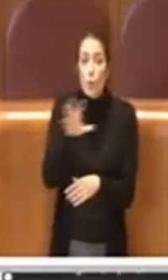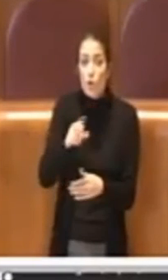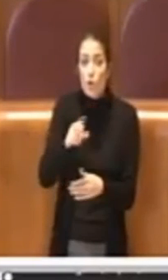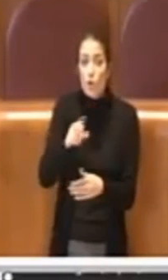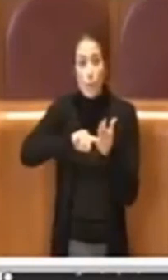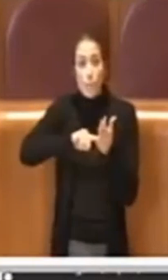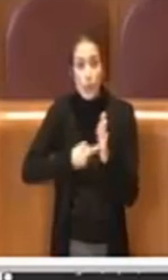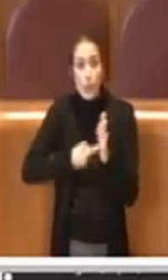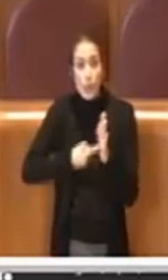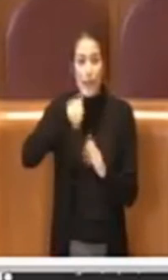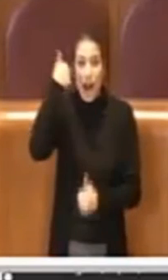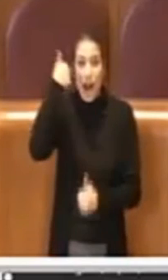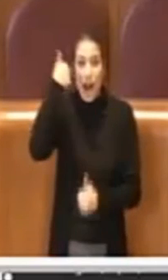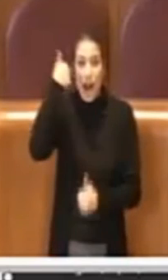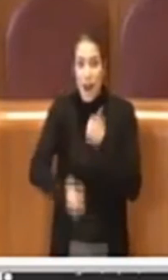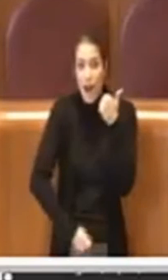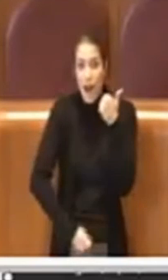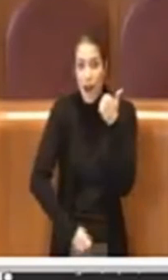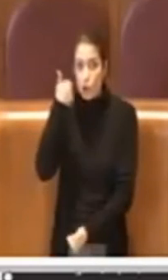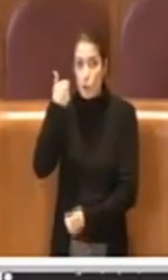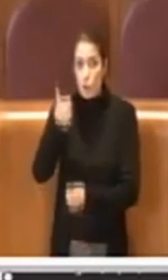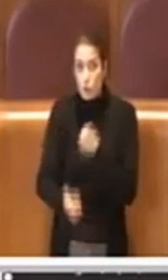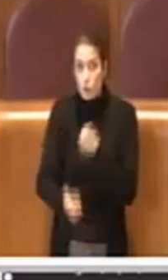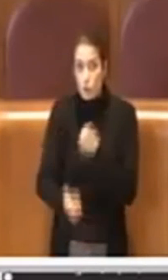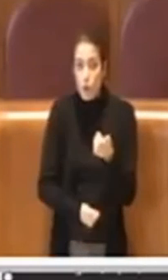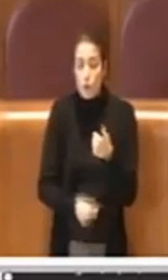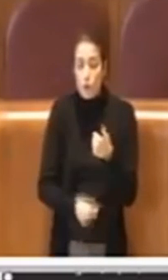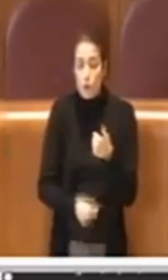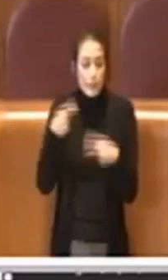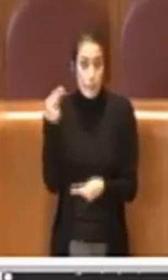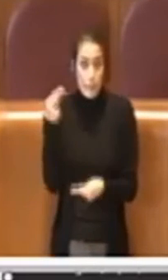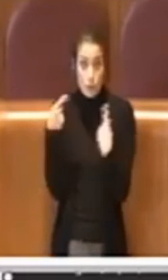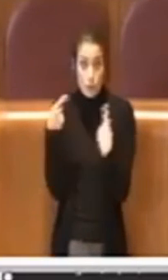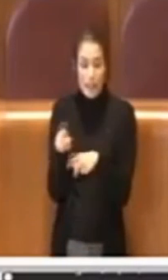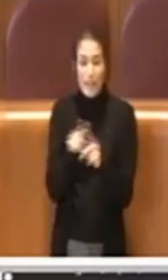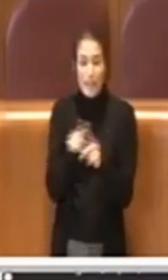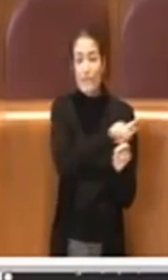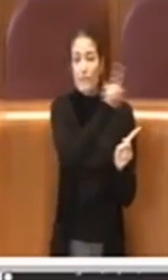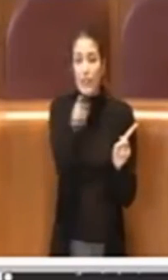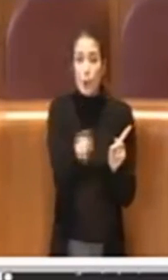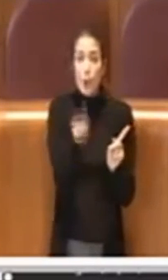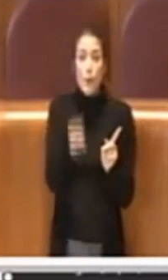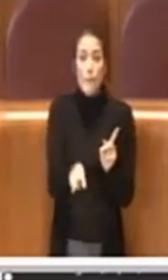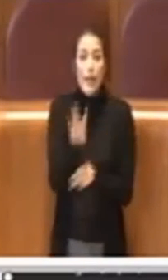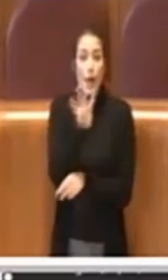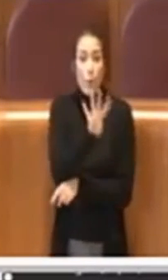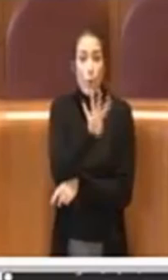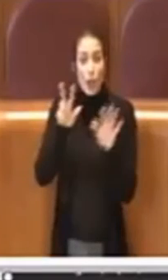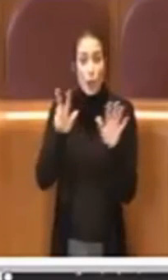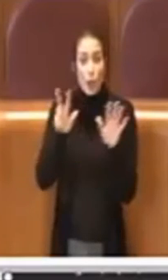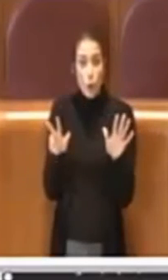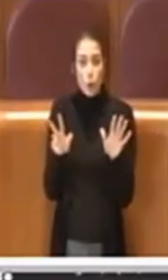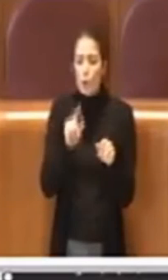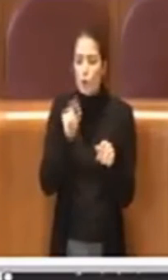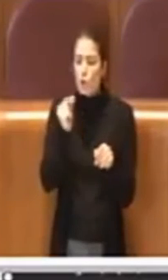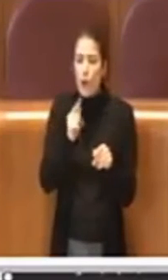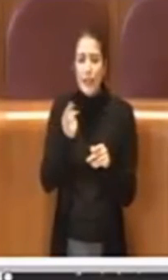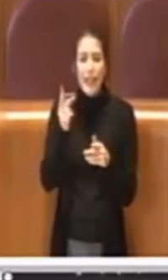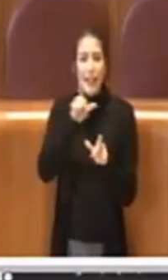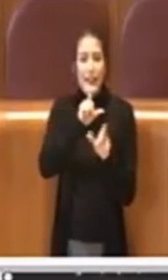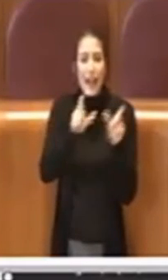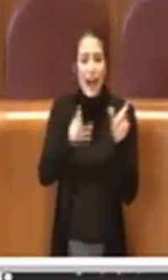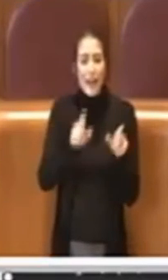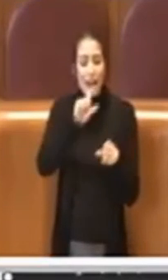su questo bilancio fino al 2048, soldi di tutti gli italiani, 300